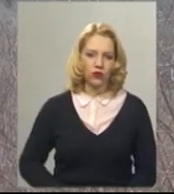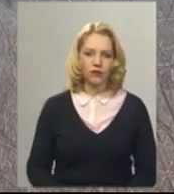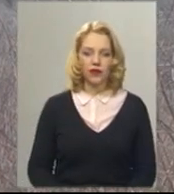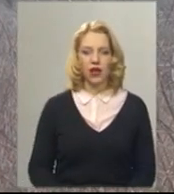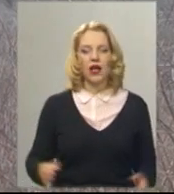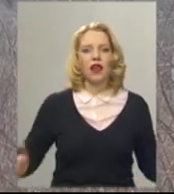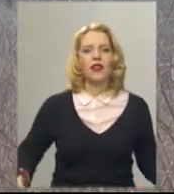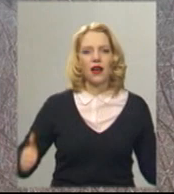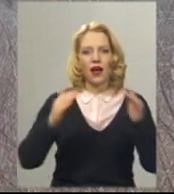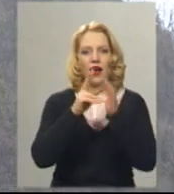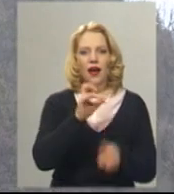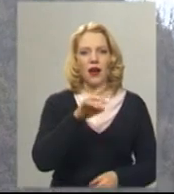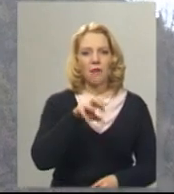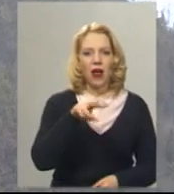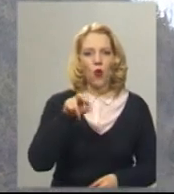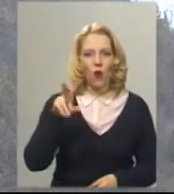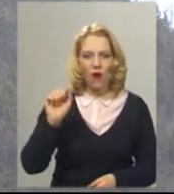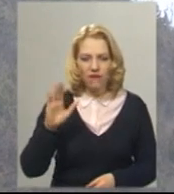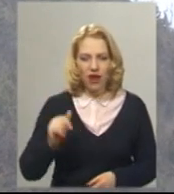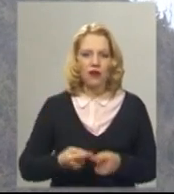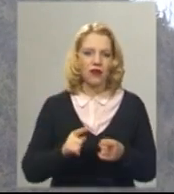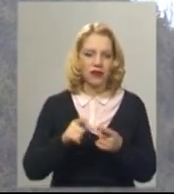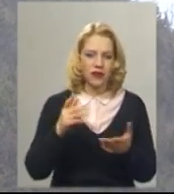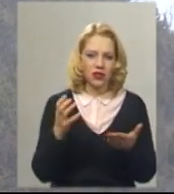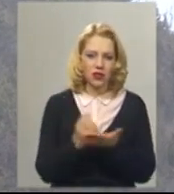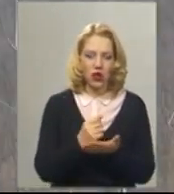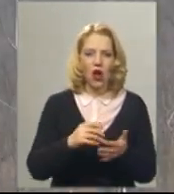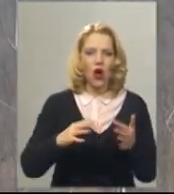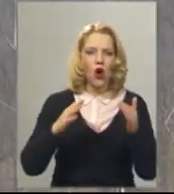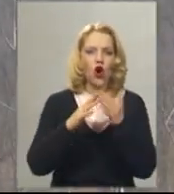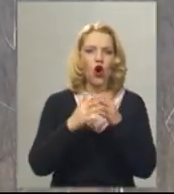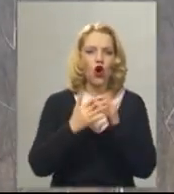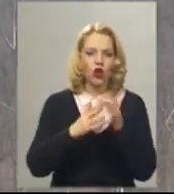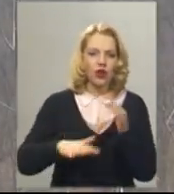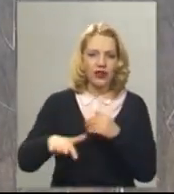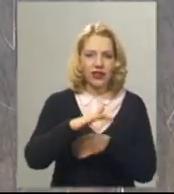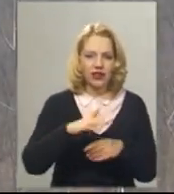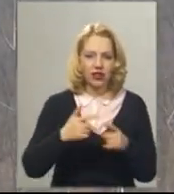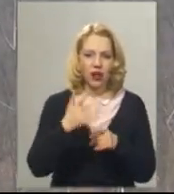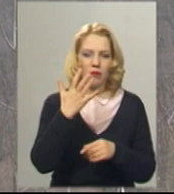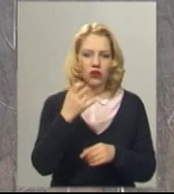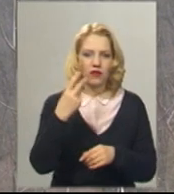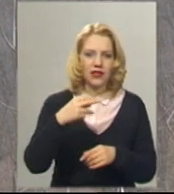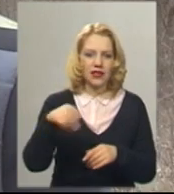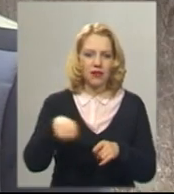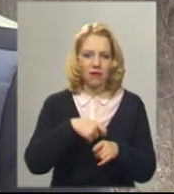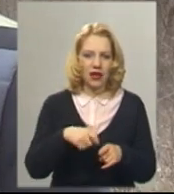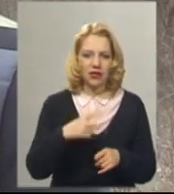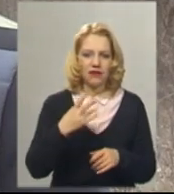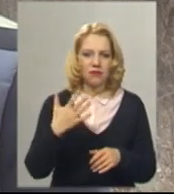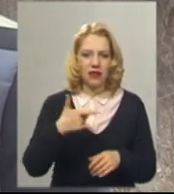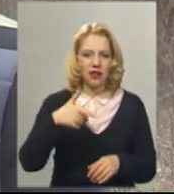На Кармелюковій горі поблизу Кам'янця-Подільського розташовувалося городище завдовжки 520 метрів з площою майже 5 гектарів. Керівник